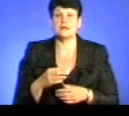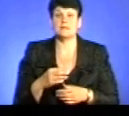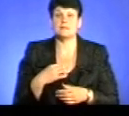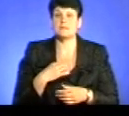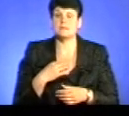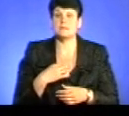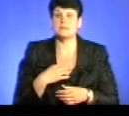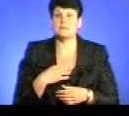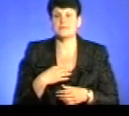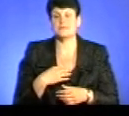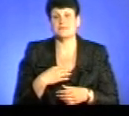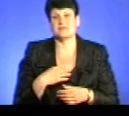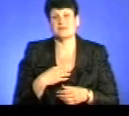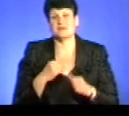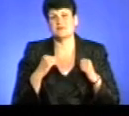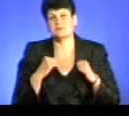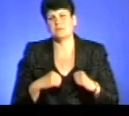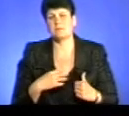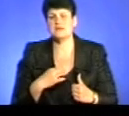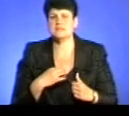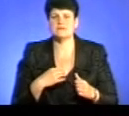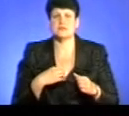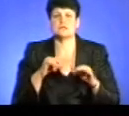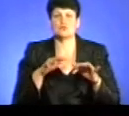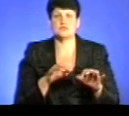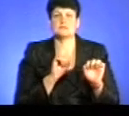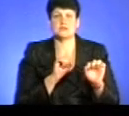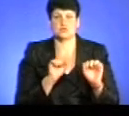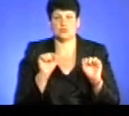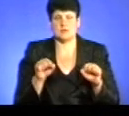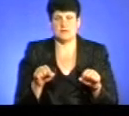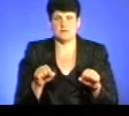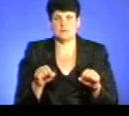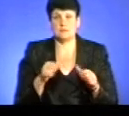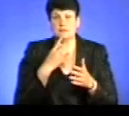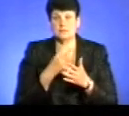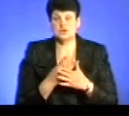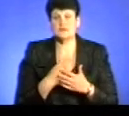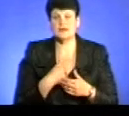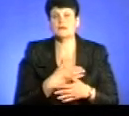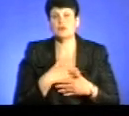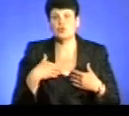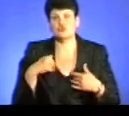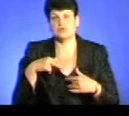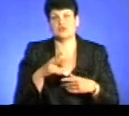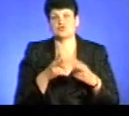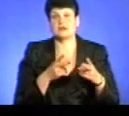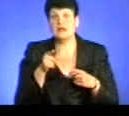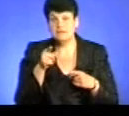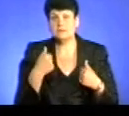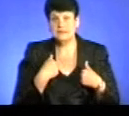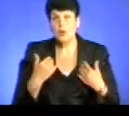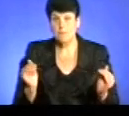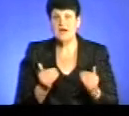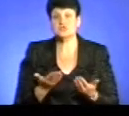захисту права. Пасивний спосіб захисту права, передбачає, я нічого не роблю. Ну, не хочу я тію оскаржувати, а ви мене обмежили.